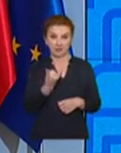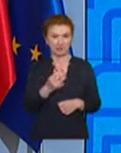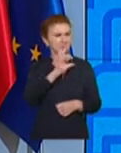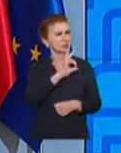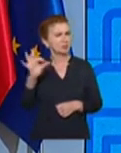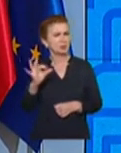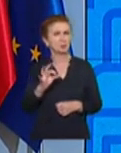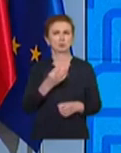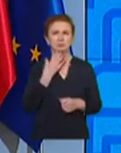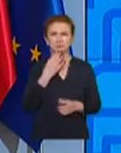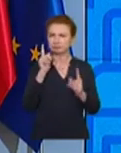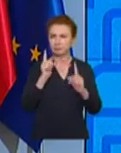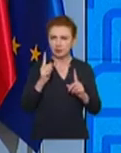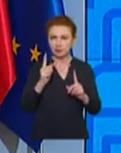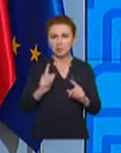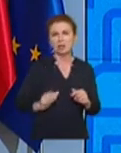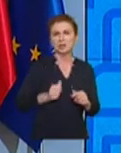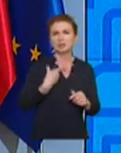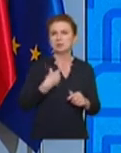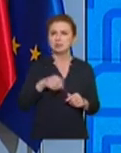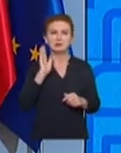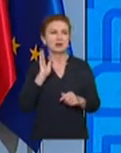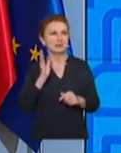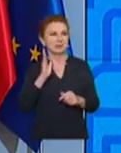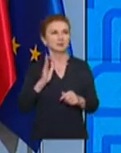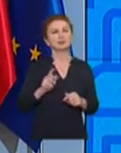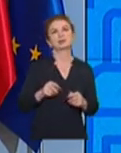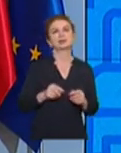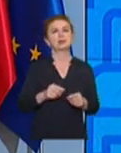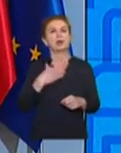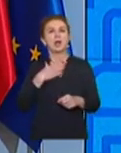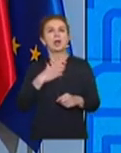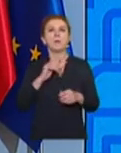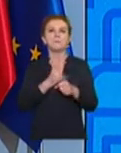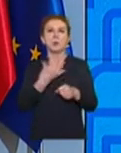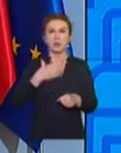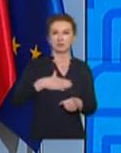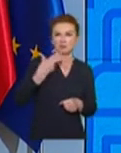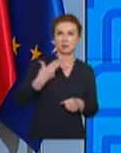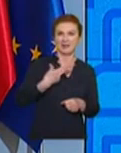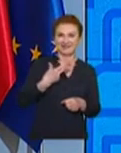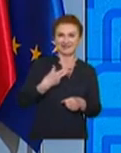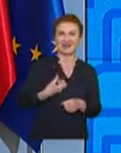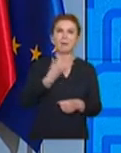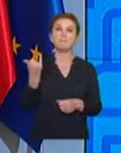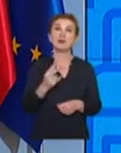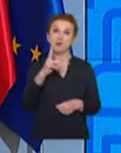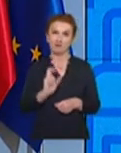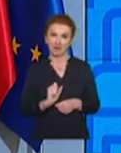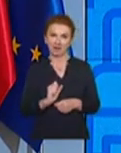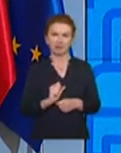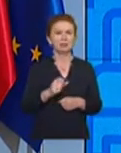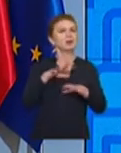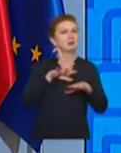podkreślam, po to żebyśmy nie ruszyli na majówkę tłumnie w różne miejsca, bo wtedy